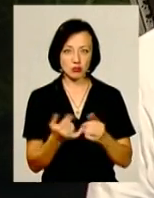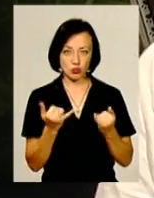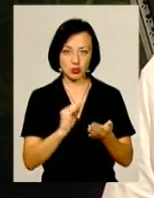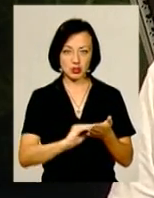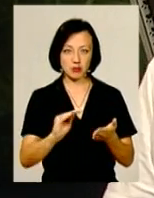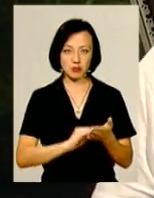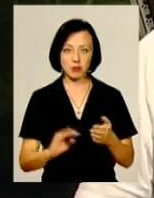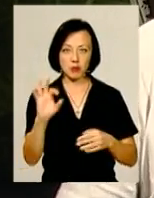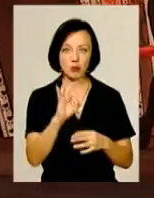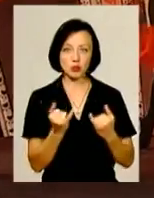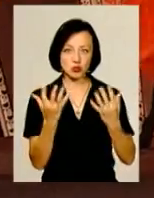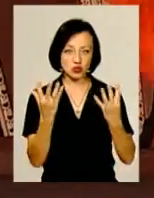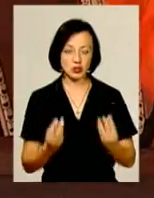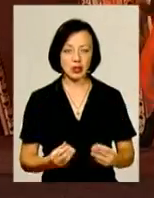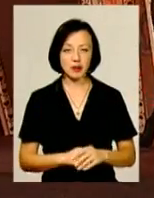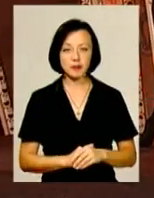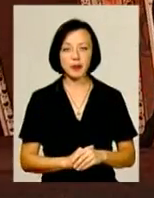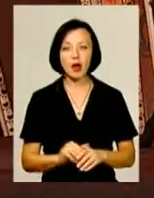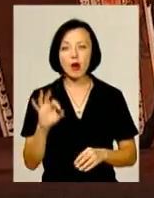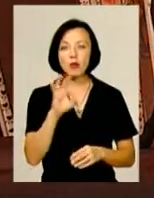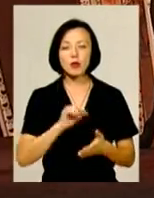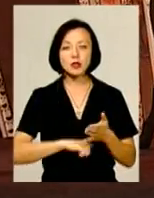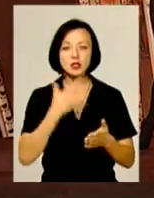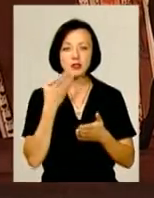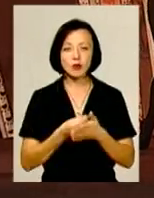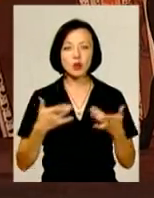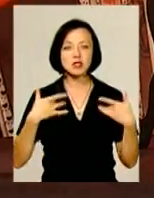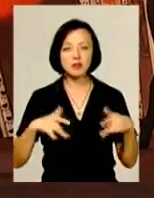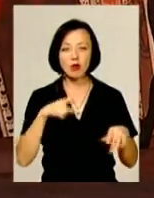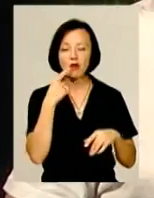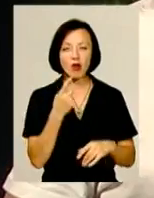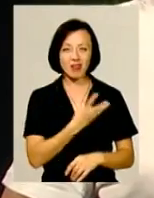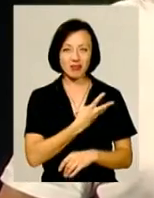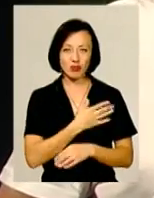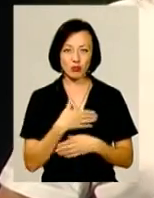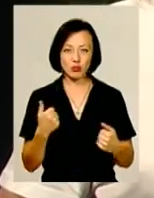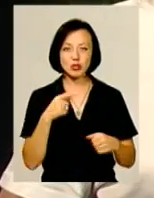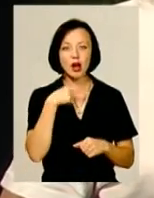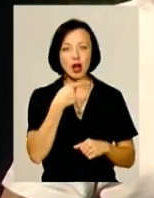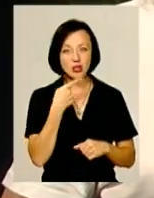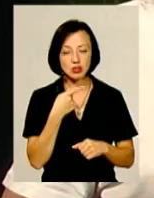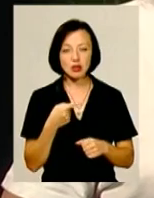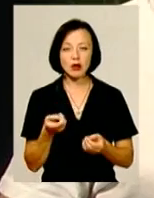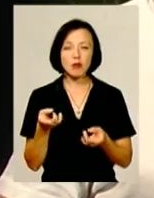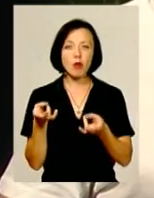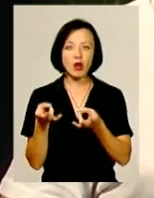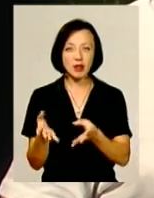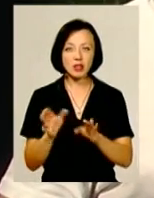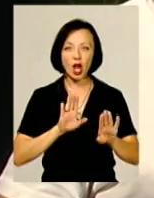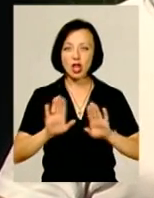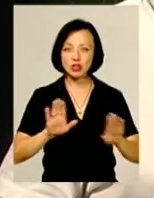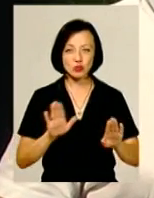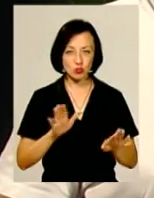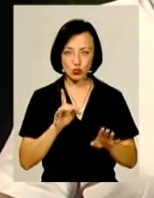написана про сьогоднішній день. Але про причини свого звільнення Анатолій Пундик говорить неохоче, проте запевняє, поки дати режисуру не